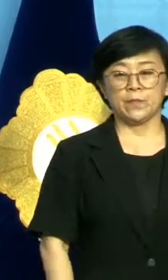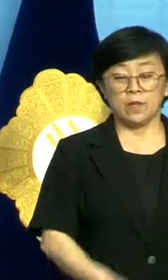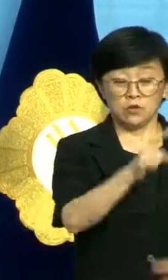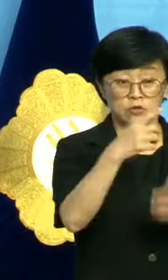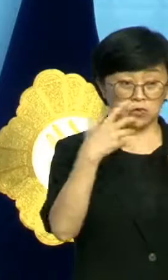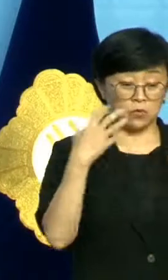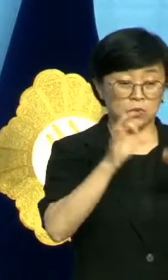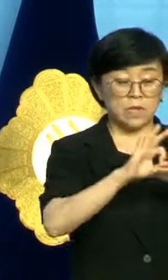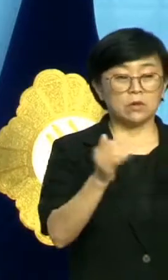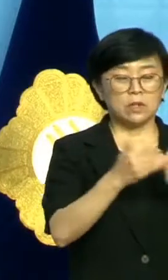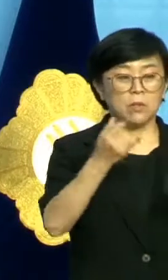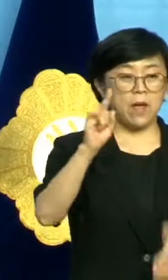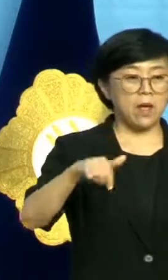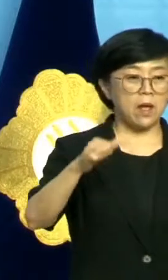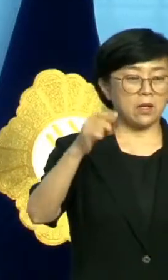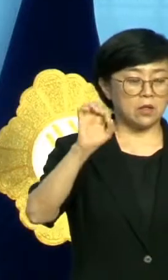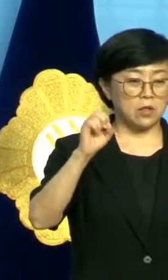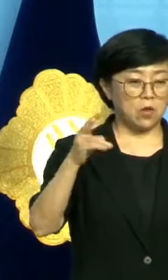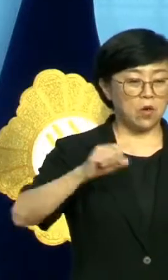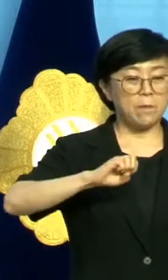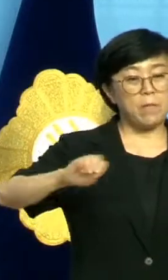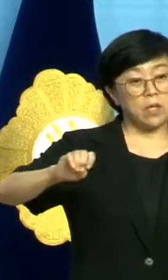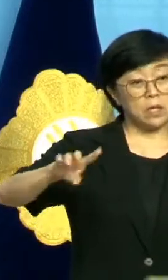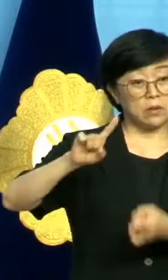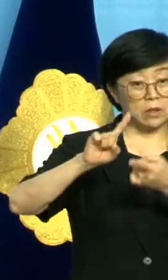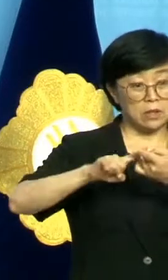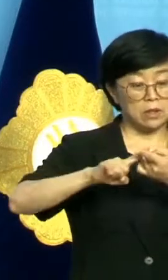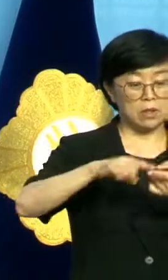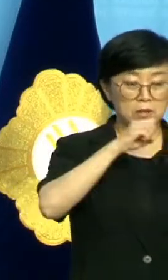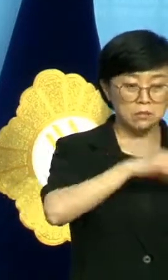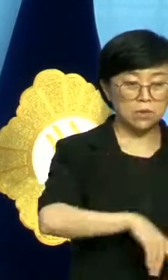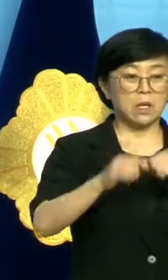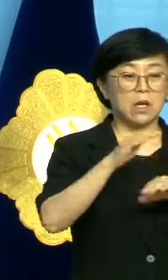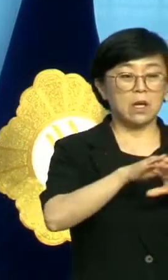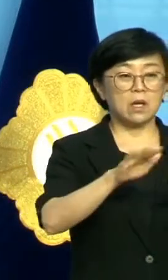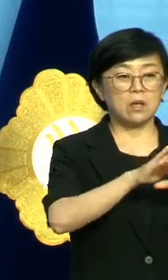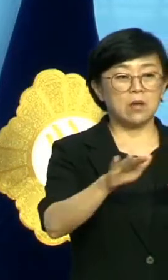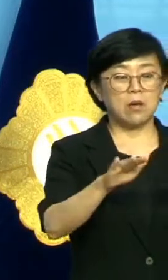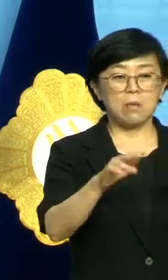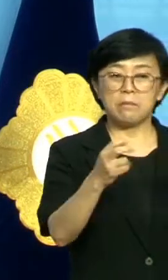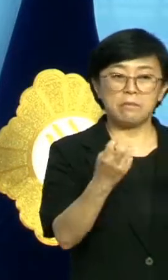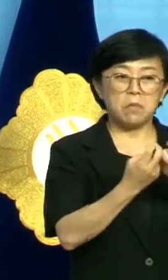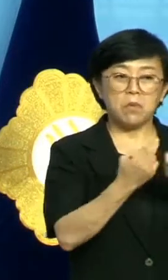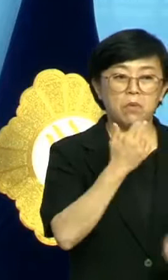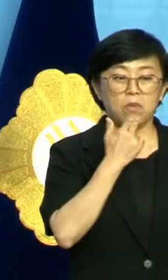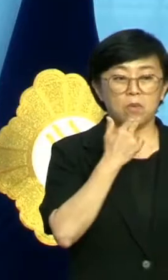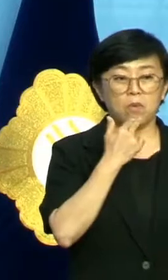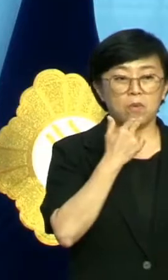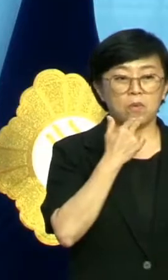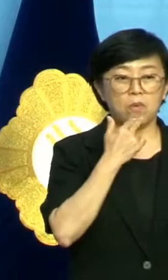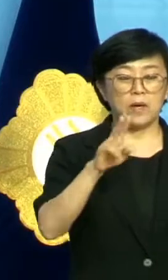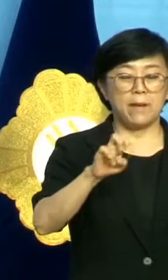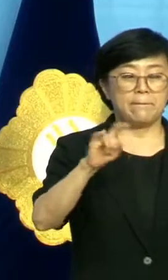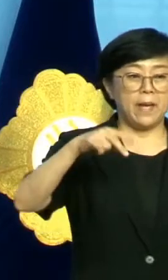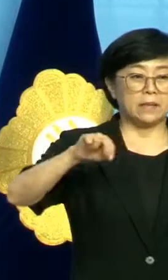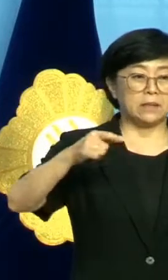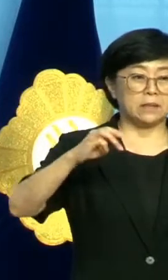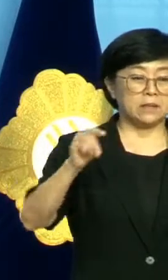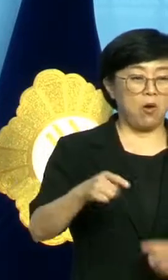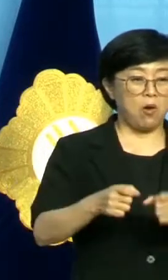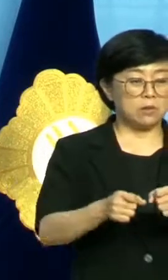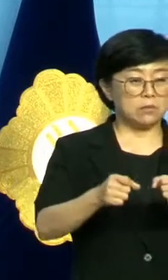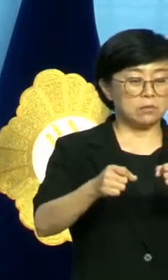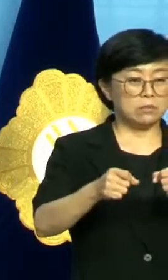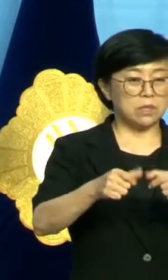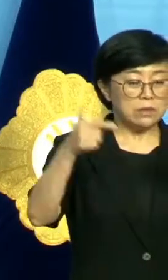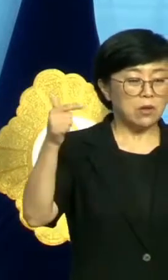정부는 사용 후 해결료라는 핵 쓰레기에 대한 근본적인 해결 방안 마련은 도회시한 채 맥스터 증설이라는 단기